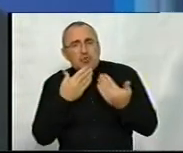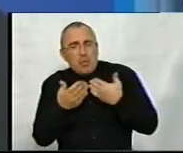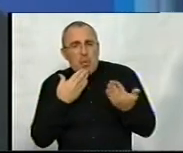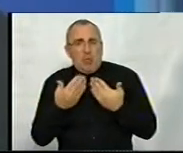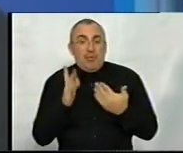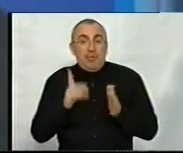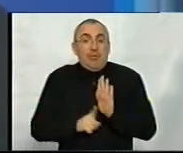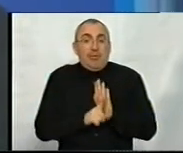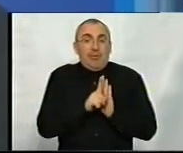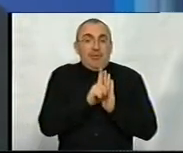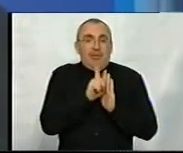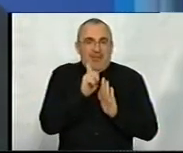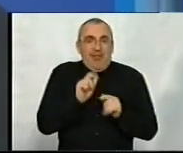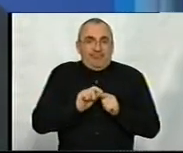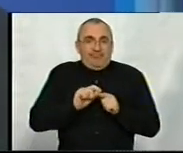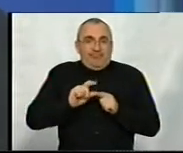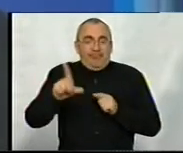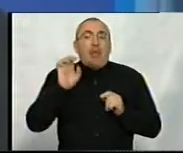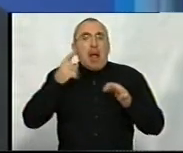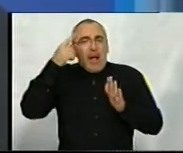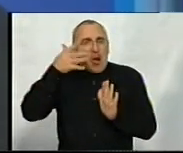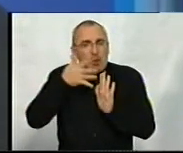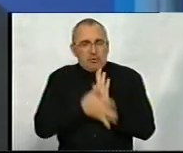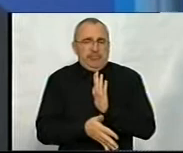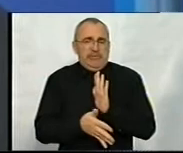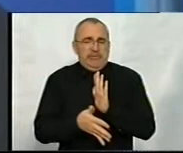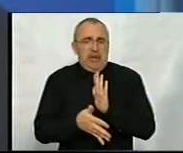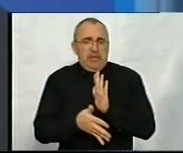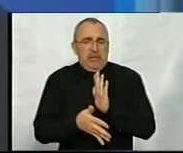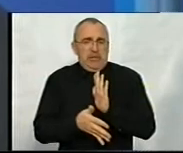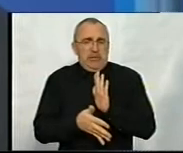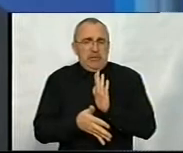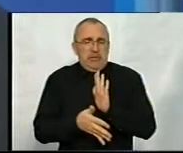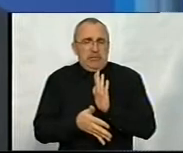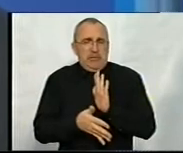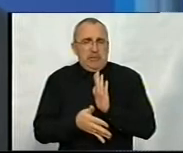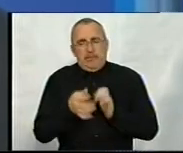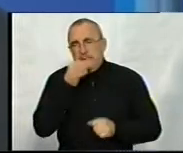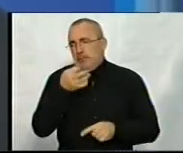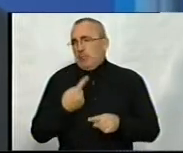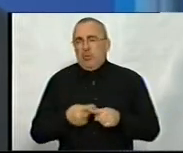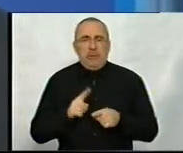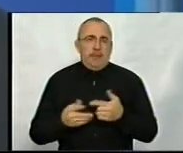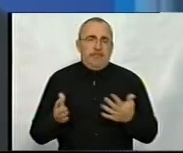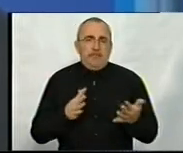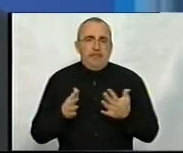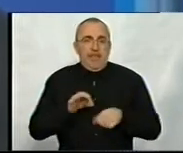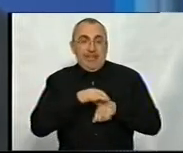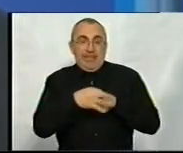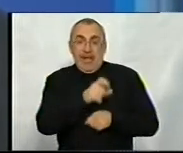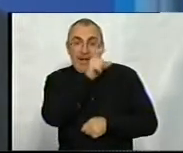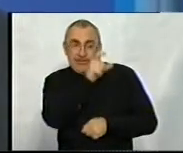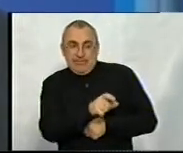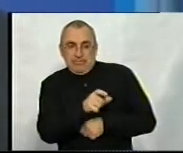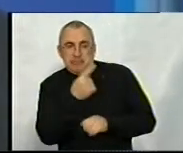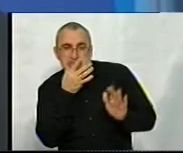тільки зароджуються, як розпізнати, скажімо так, насильника, якщо